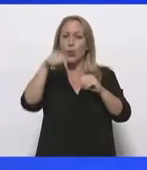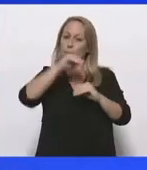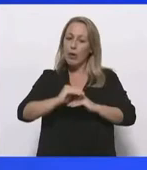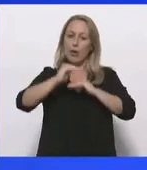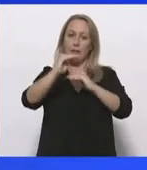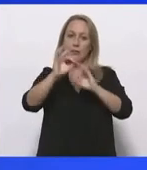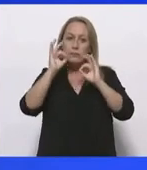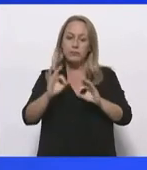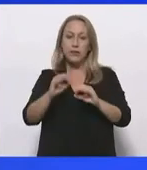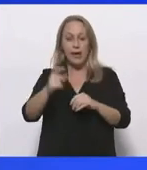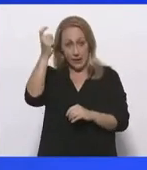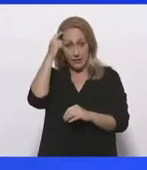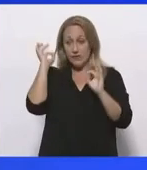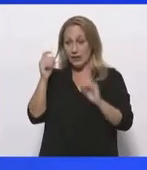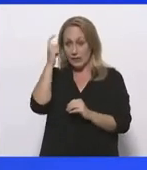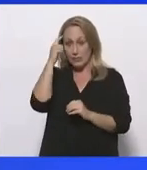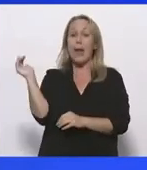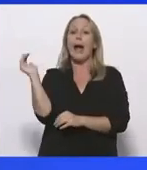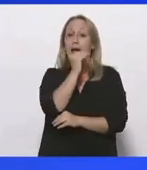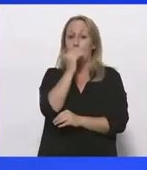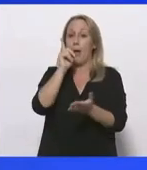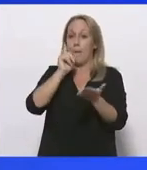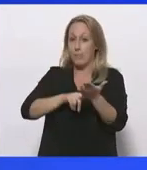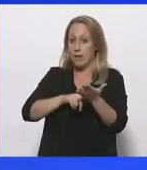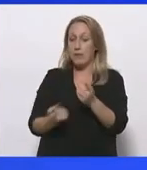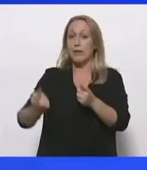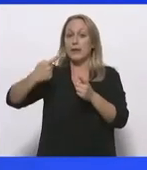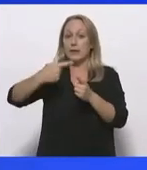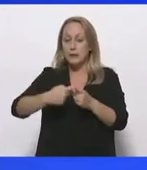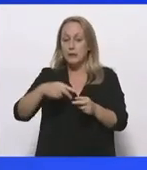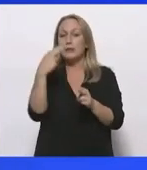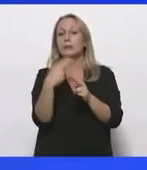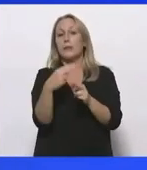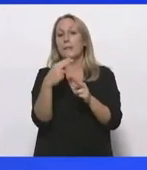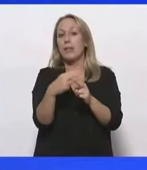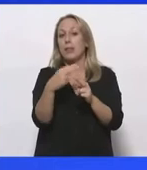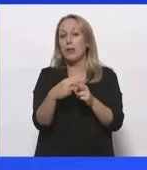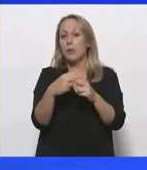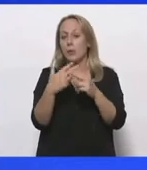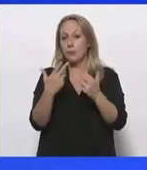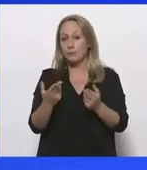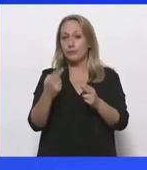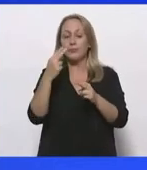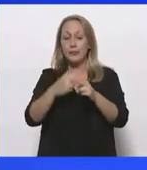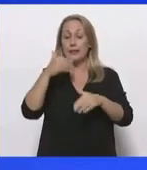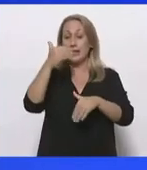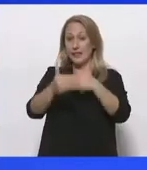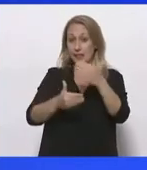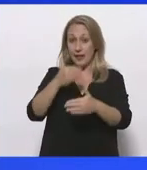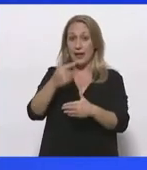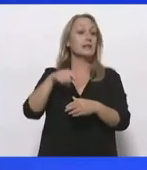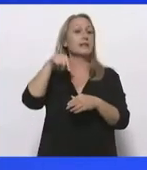και του κατεπίγοντος, αλλά και της σημασίας που έχει αυτή η διαδικασία της δίκαιης